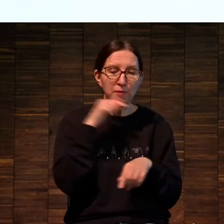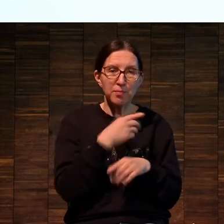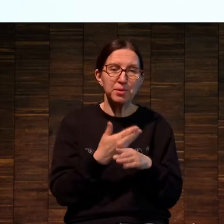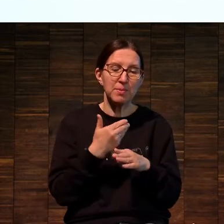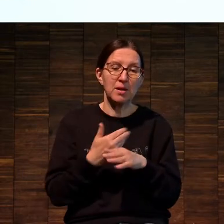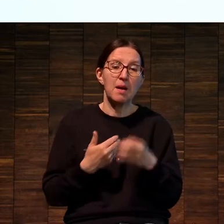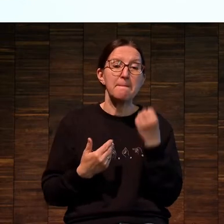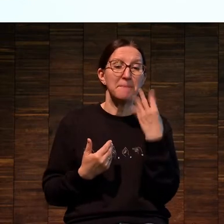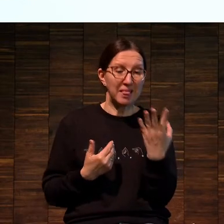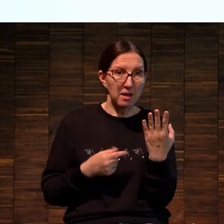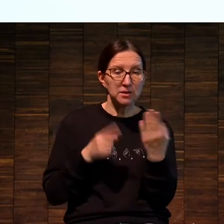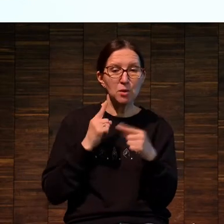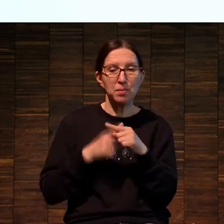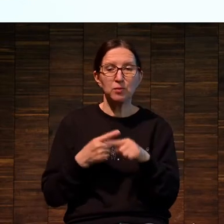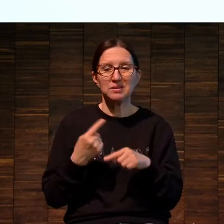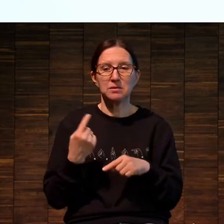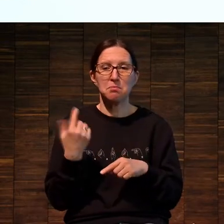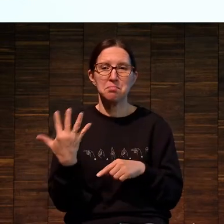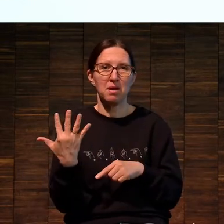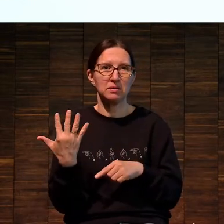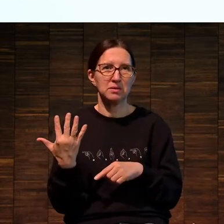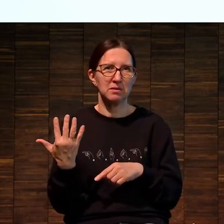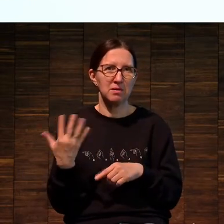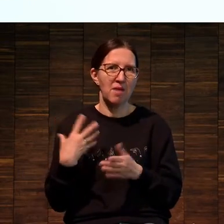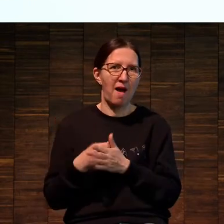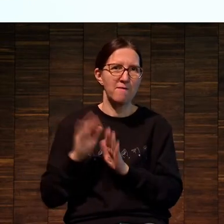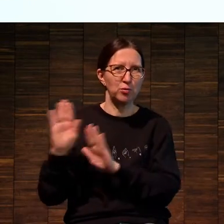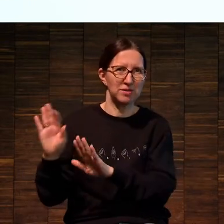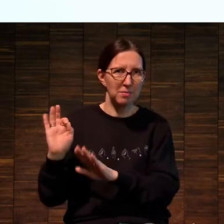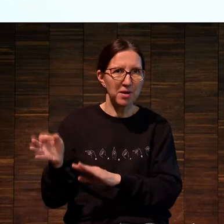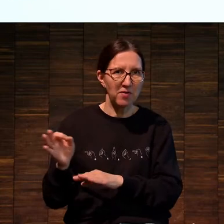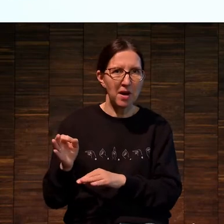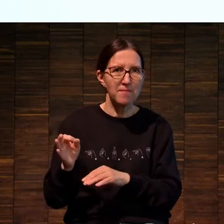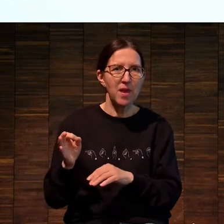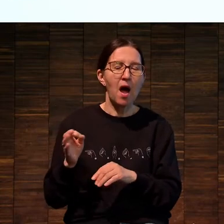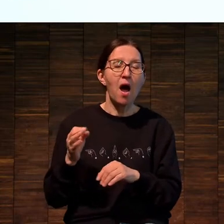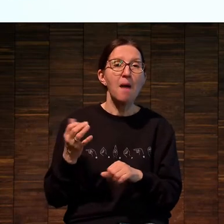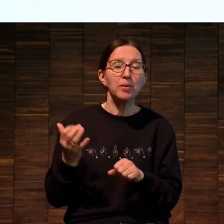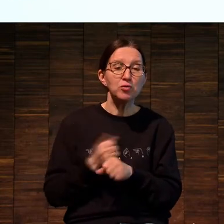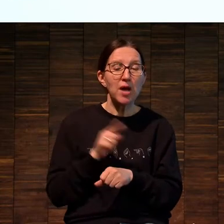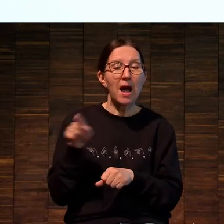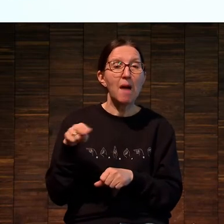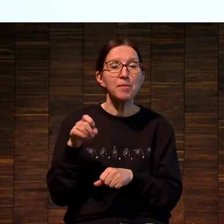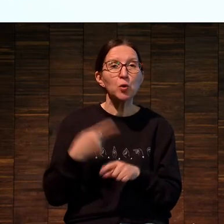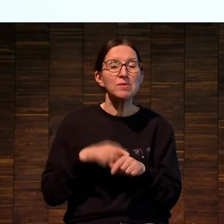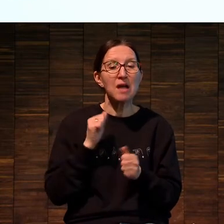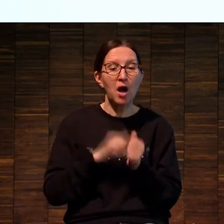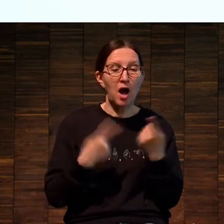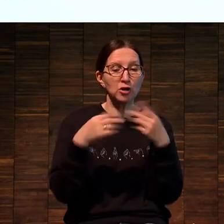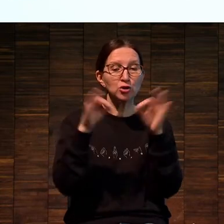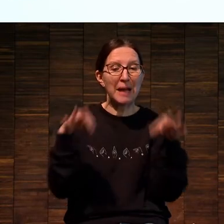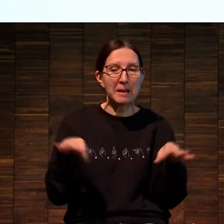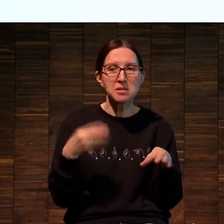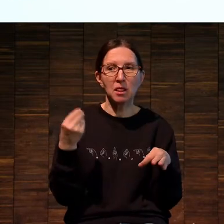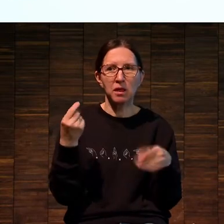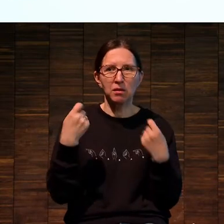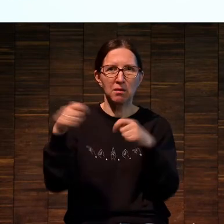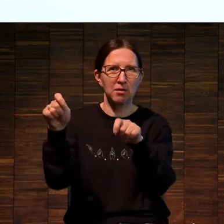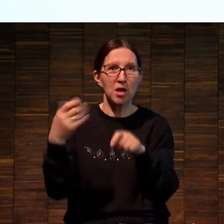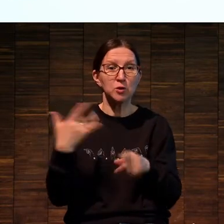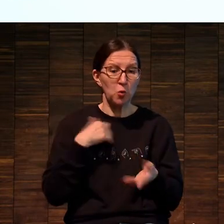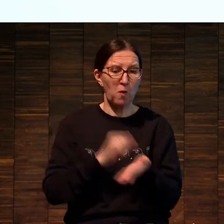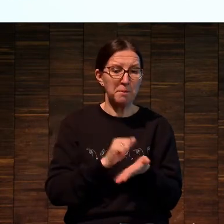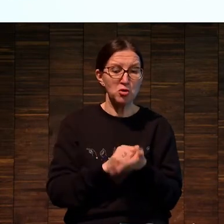АП. Пиранези же не работал так. Для него это был... Каждый лист, это были деньги. И он сколько напечатал, столько и